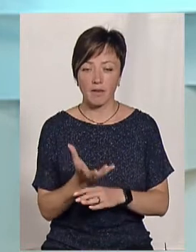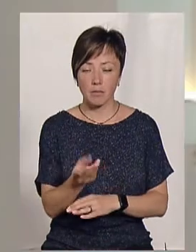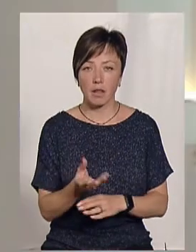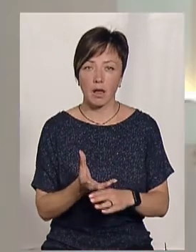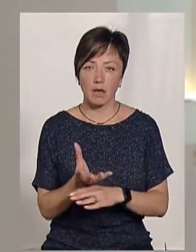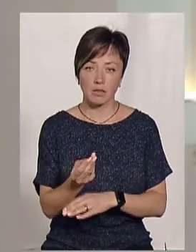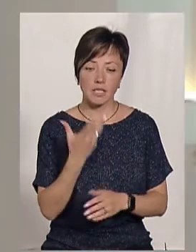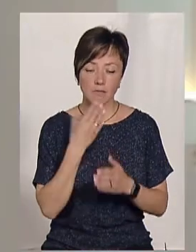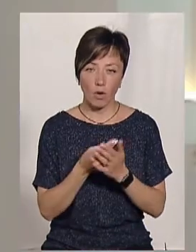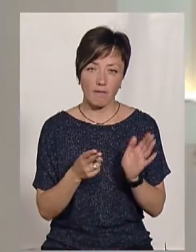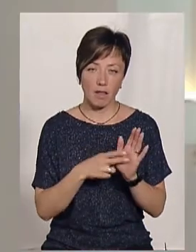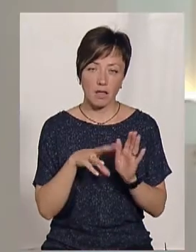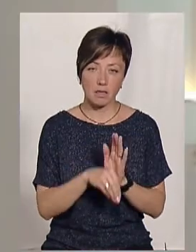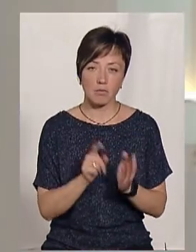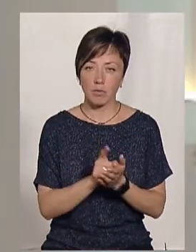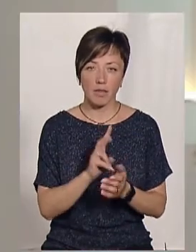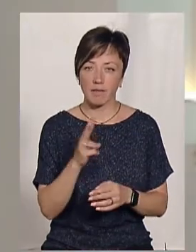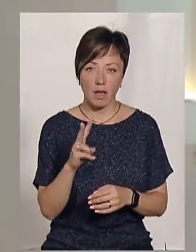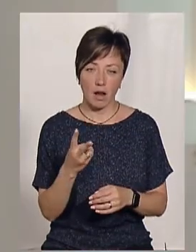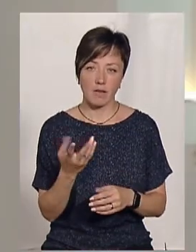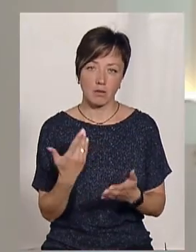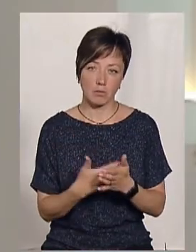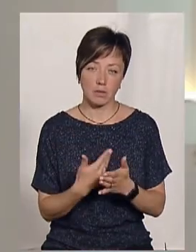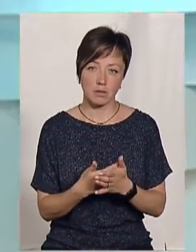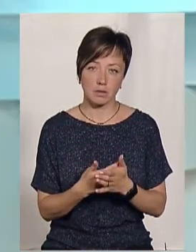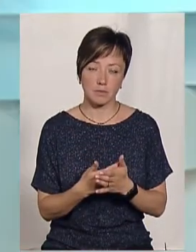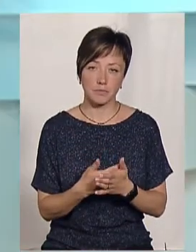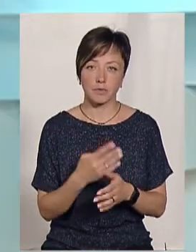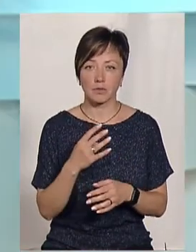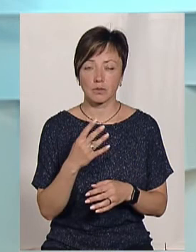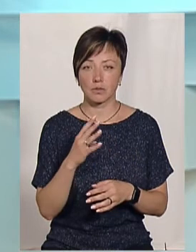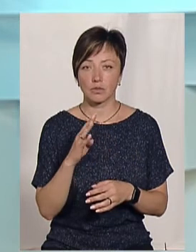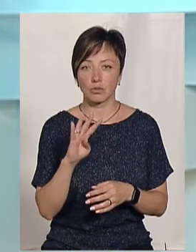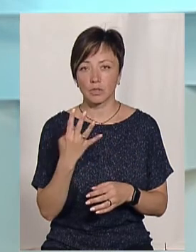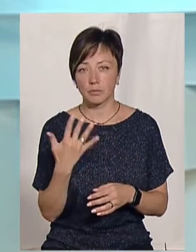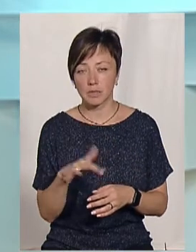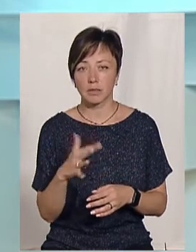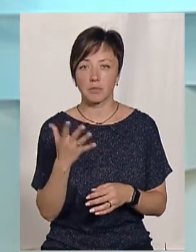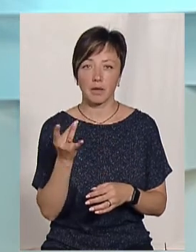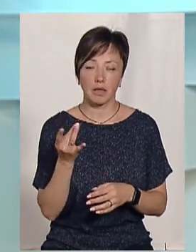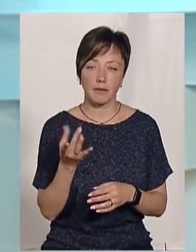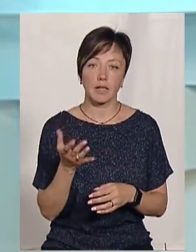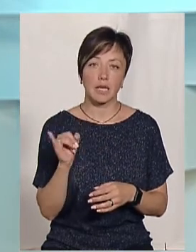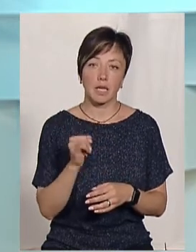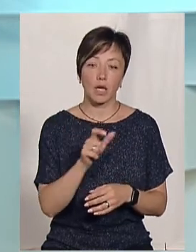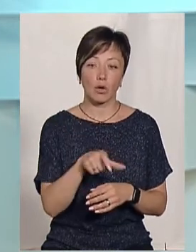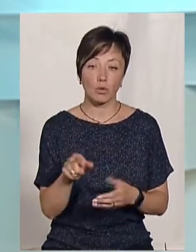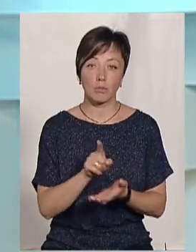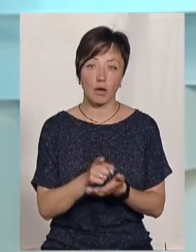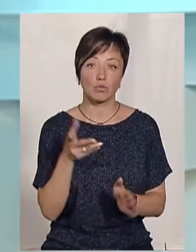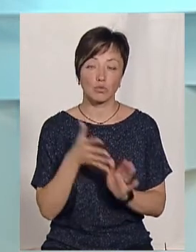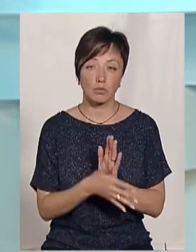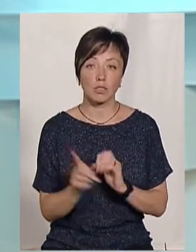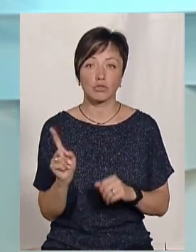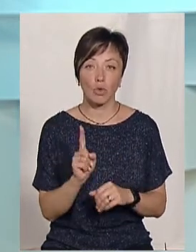навіть зі своїх внесків. Просто внески мають бути не 2 гривні, а, наприклад, до 4,50 чи 5 гривень. І мешканці мають